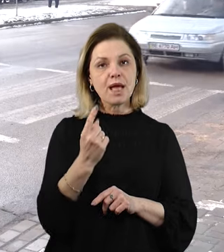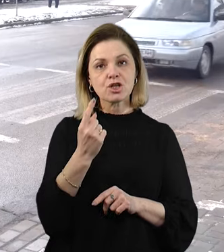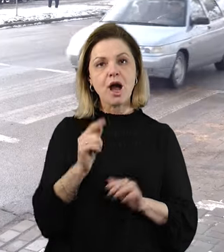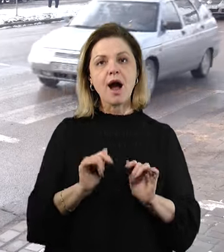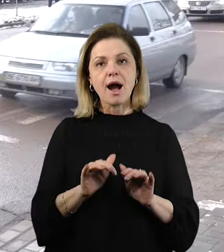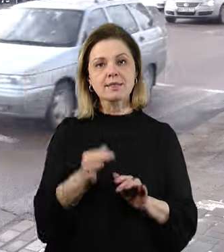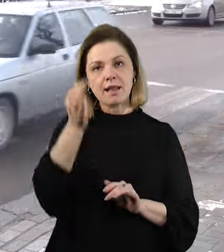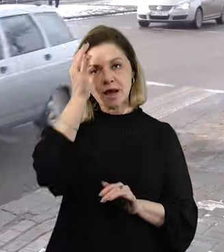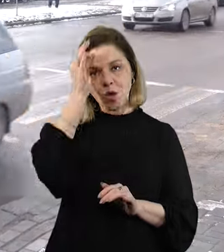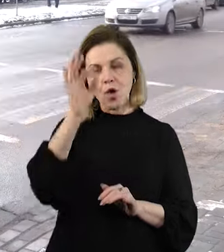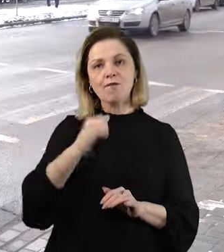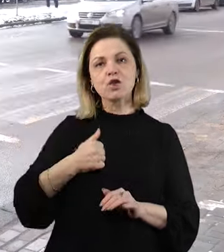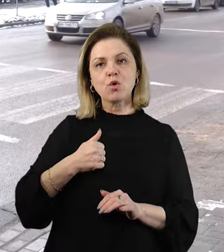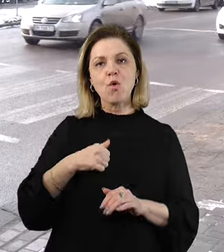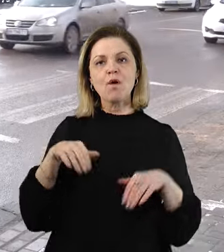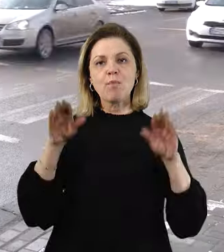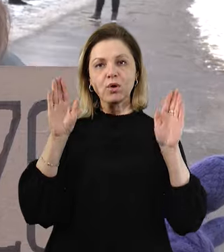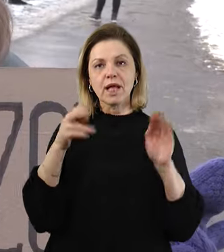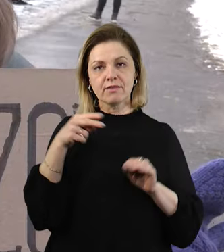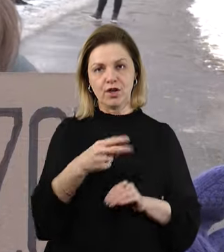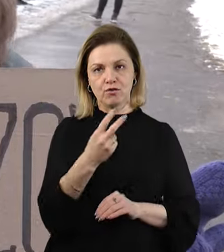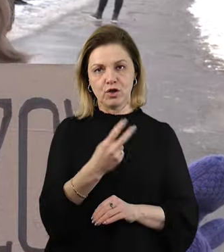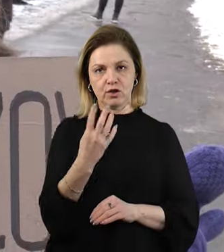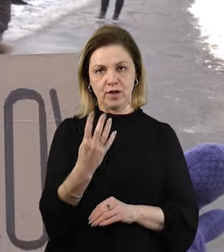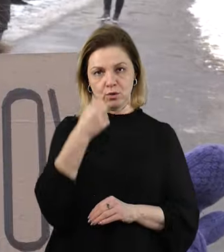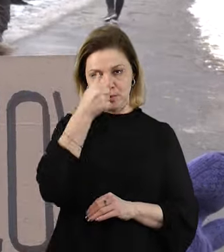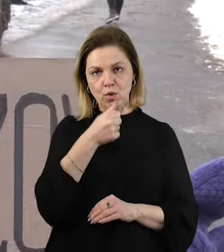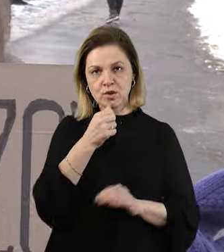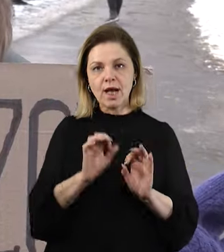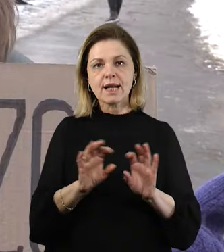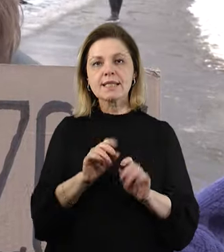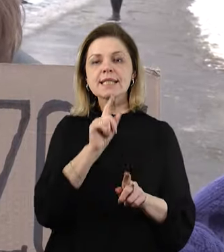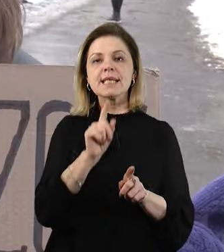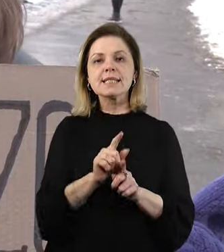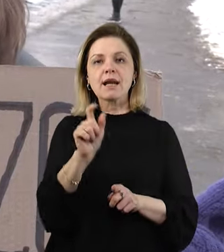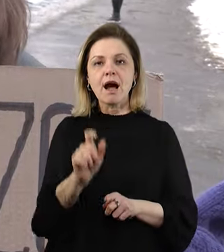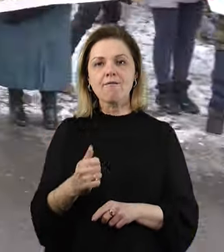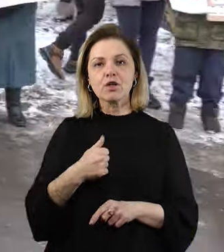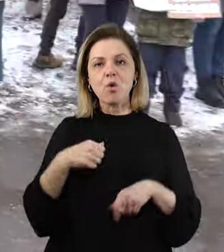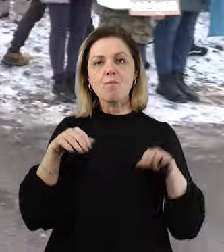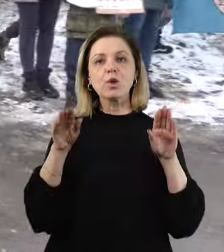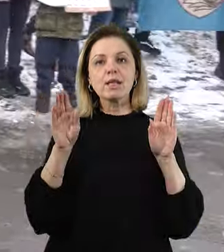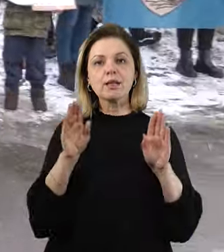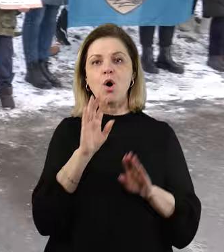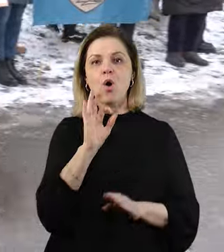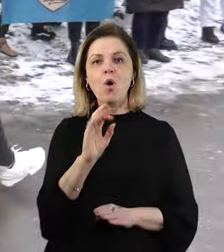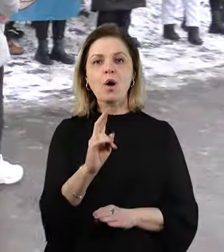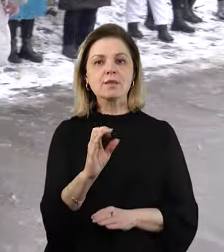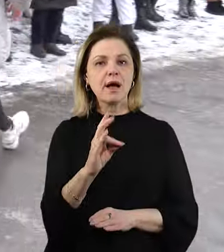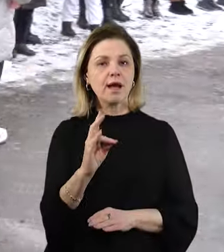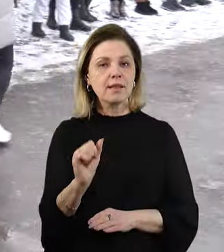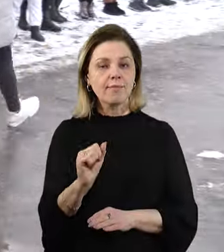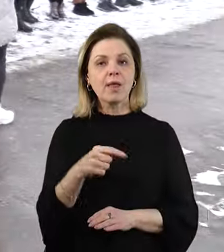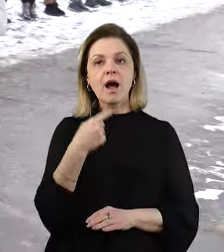про військовополонених у 2024 році, зазначила сестра військовополоненого Оксана. Жінка каже,